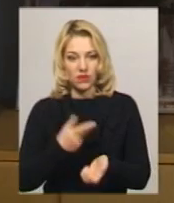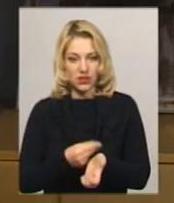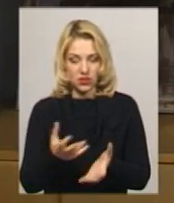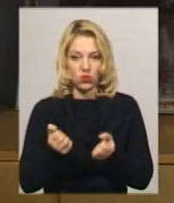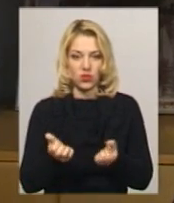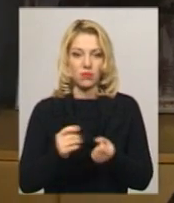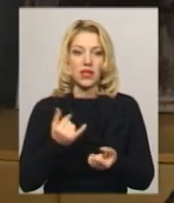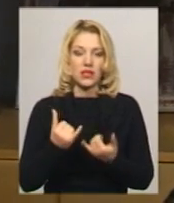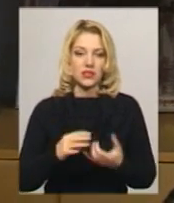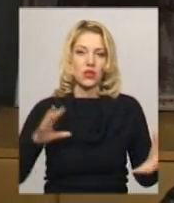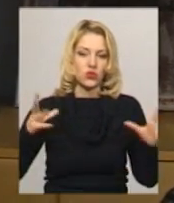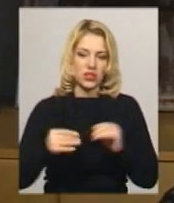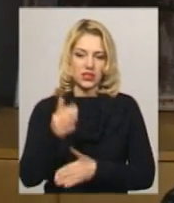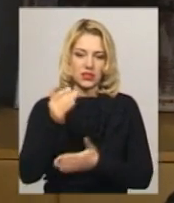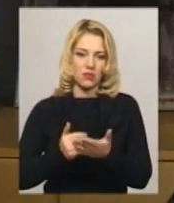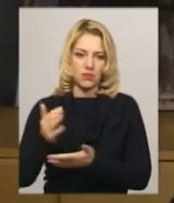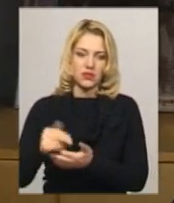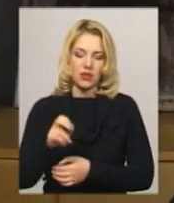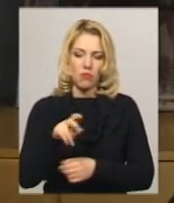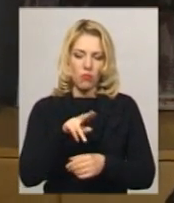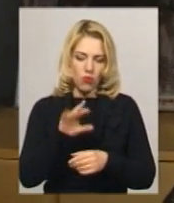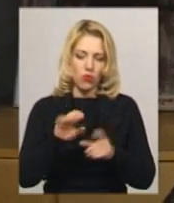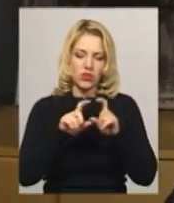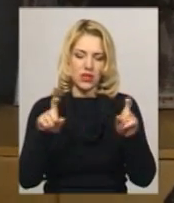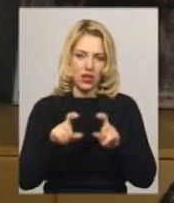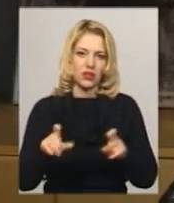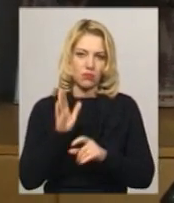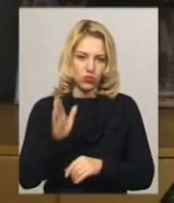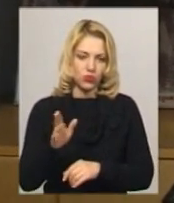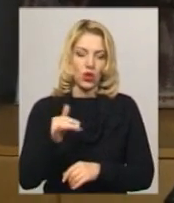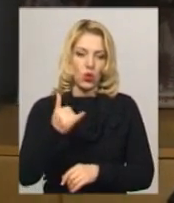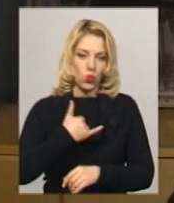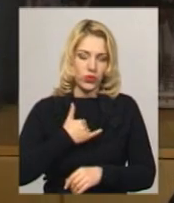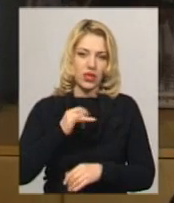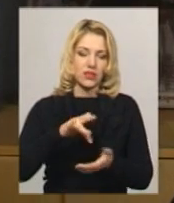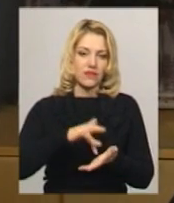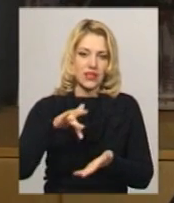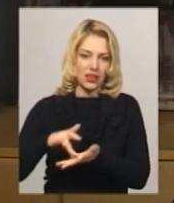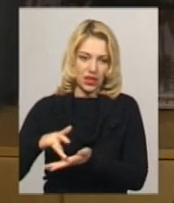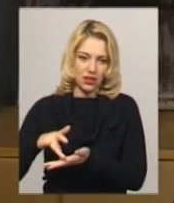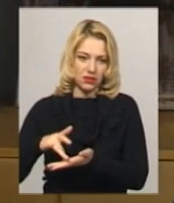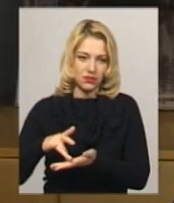І зараз узагальнені списки такі по закладах будуть в нас і в центрах